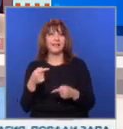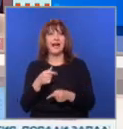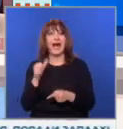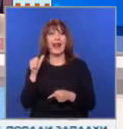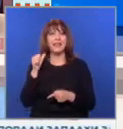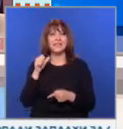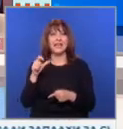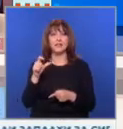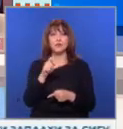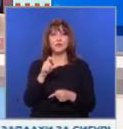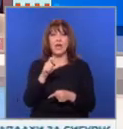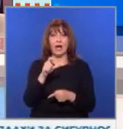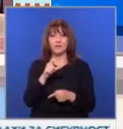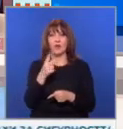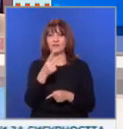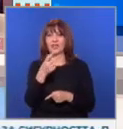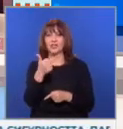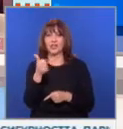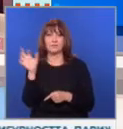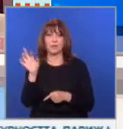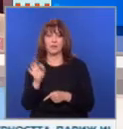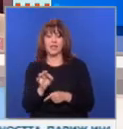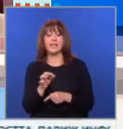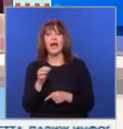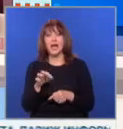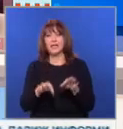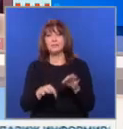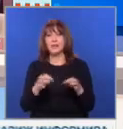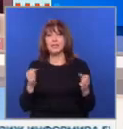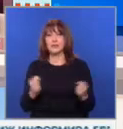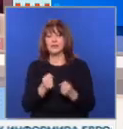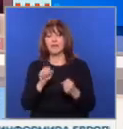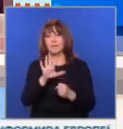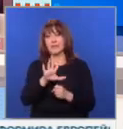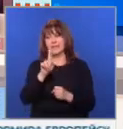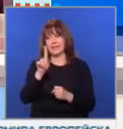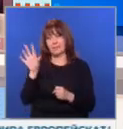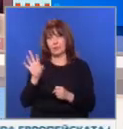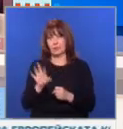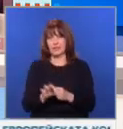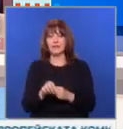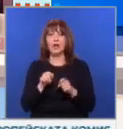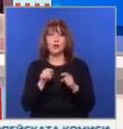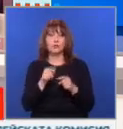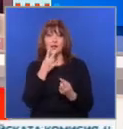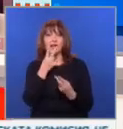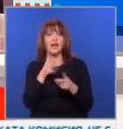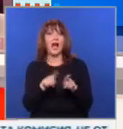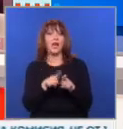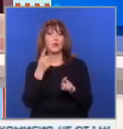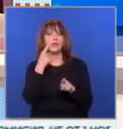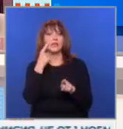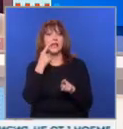Александър Стоион Оглу 26% при избирателна активност 51 на 100. Двойният вод е разглеждан като тест за